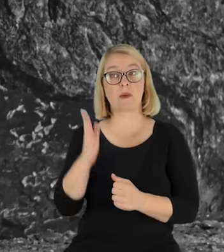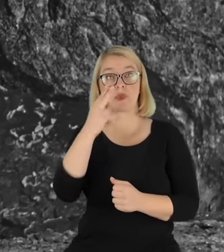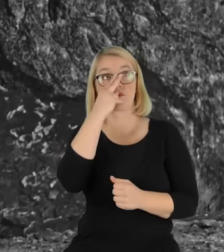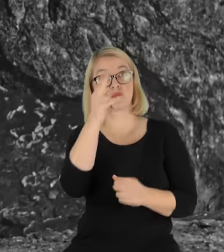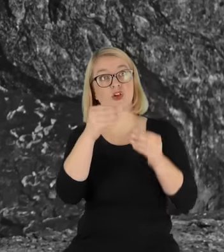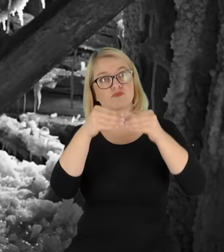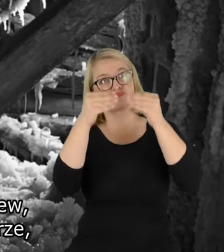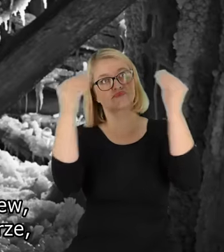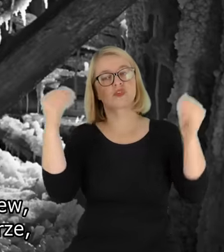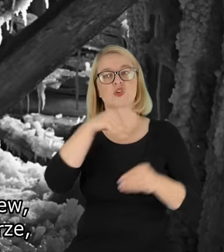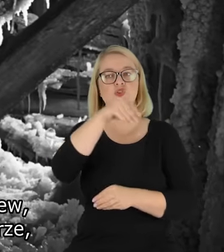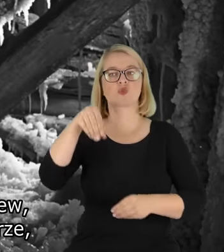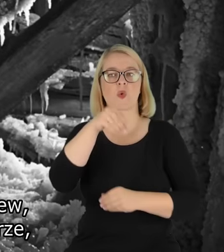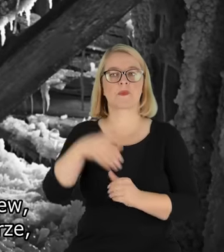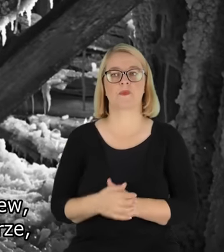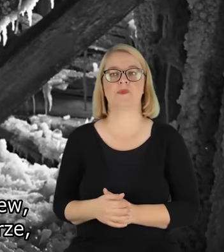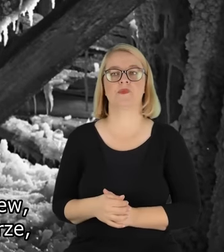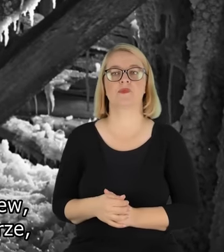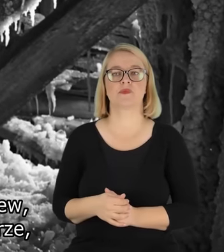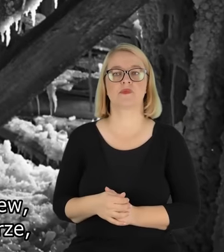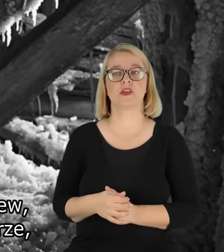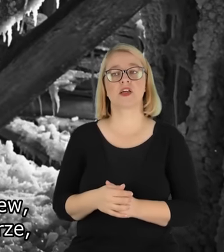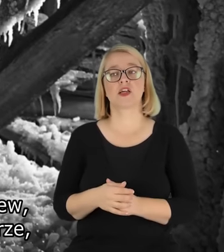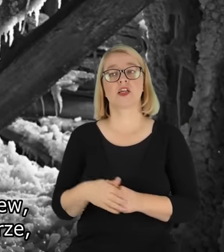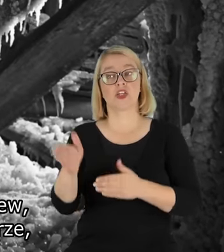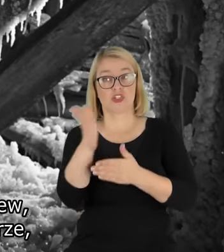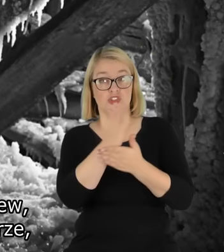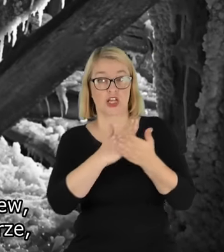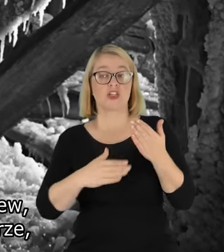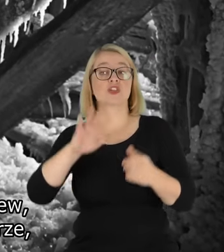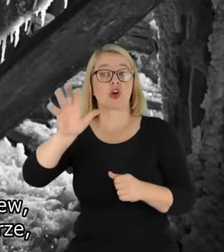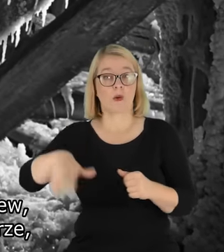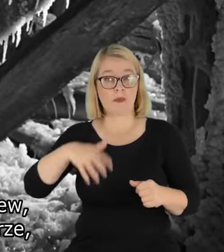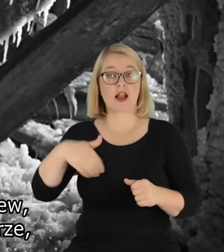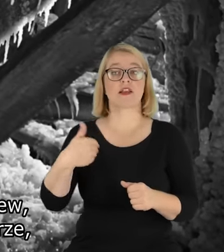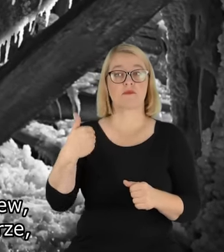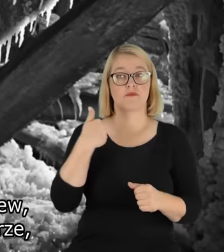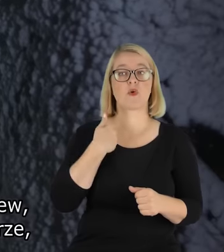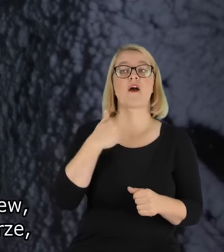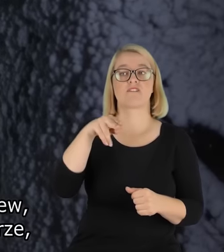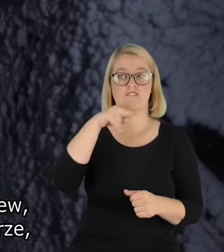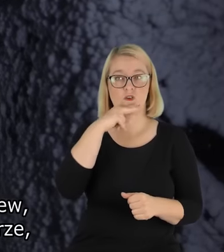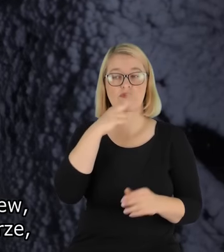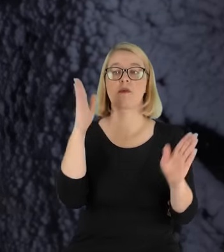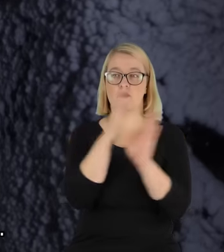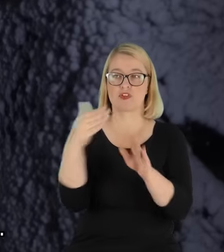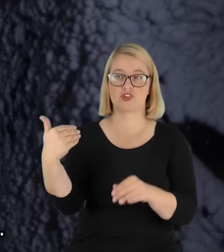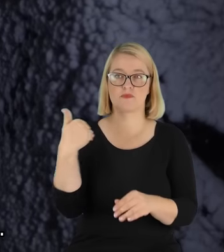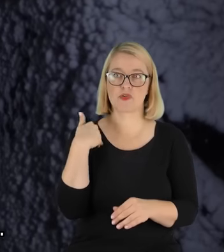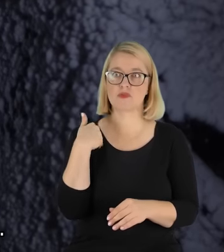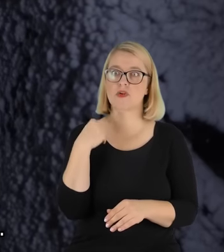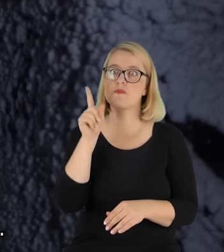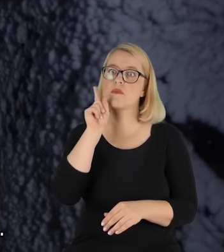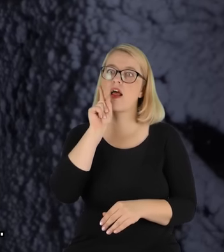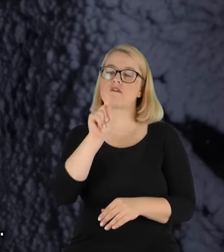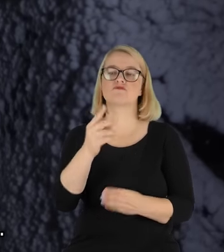narastały. Są części w kopalni, gdzie był przewiew, gdzie była woda, gdzie było powietrze. To